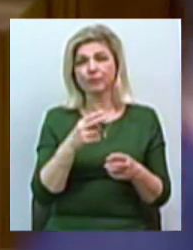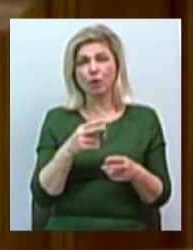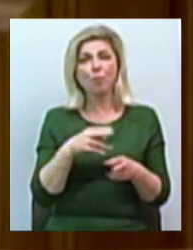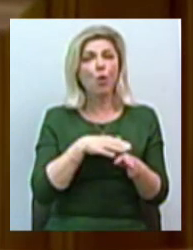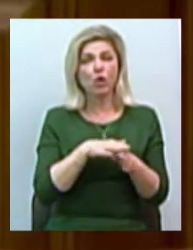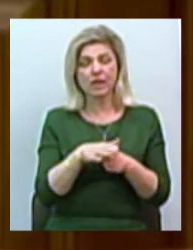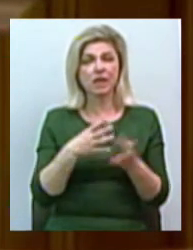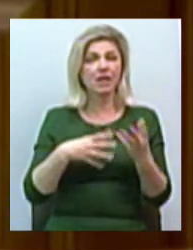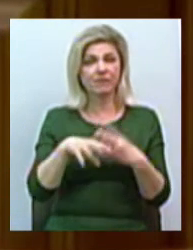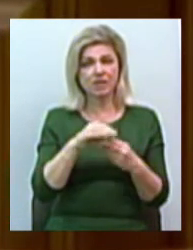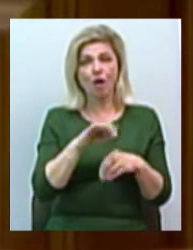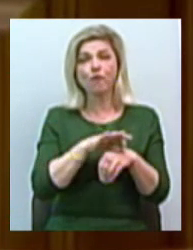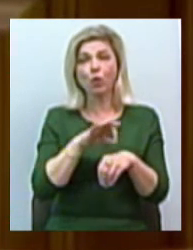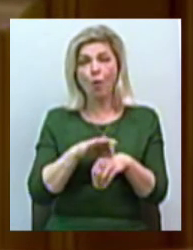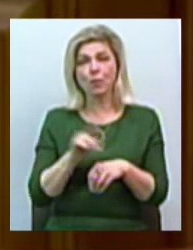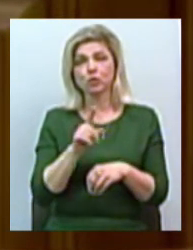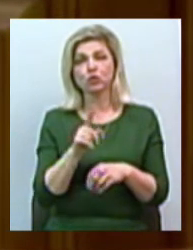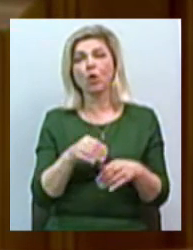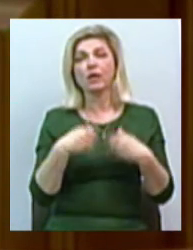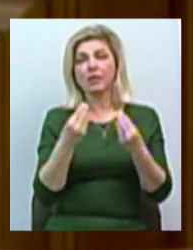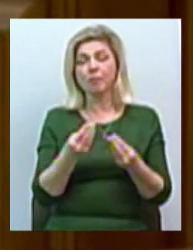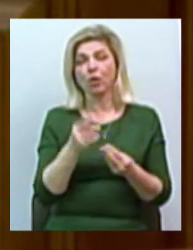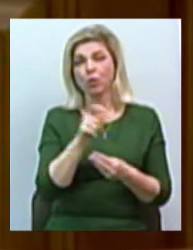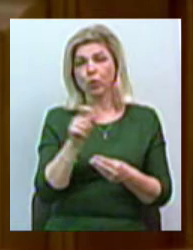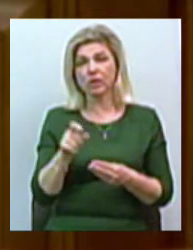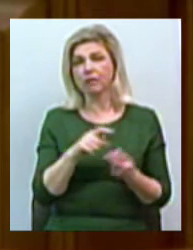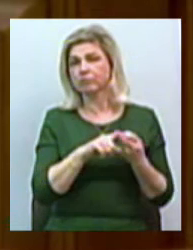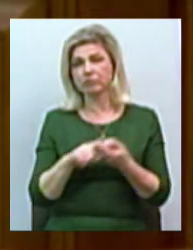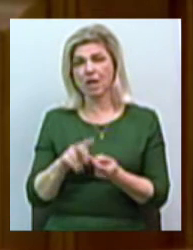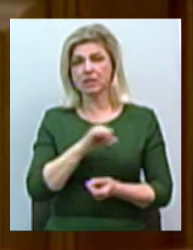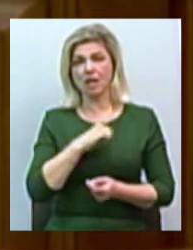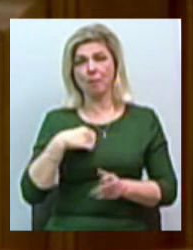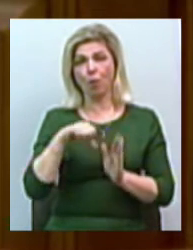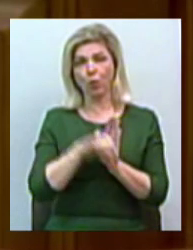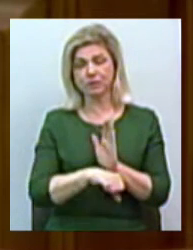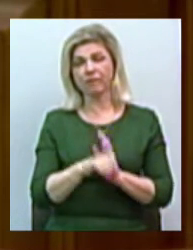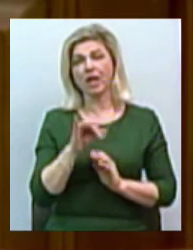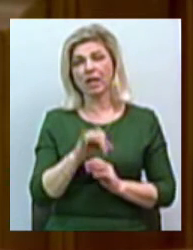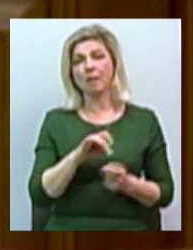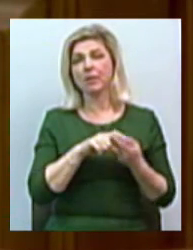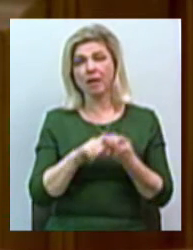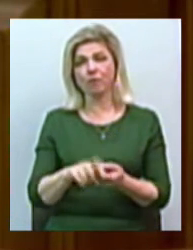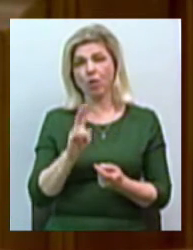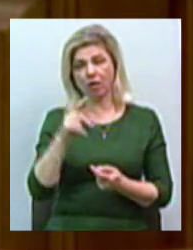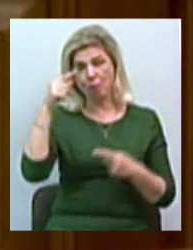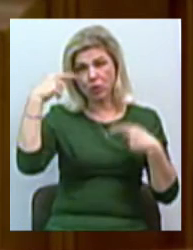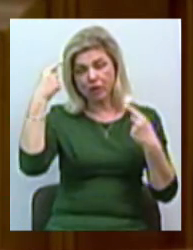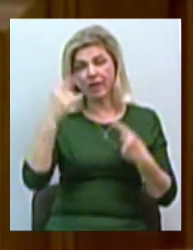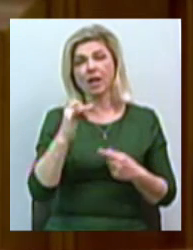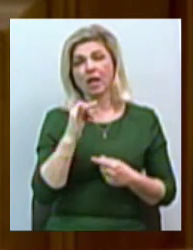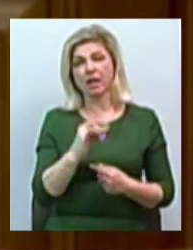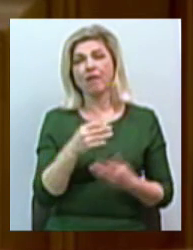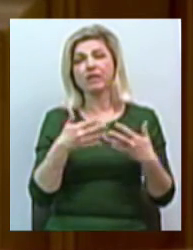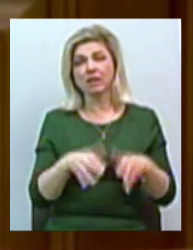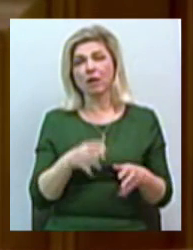Україну. Хвороба, яка приводила людей до самогубства, яка приводила людей до божевілля, до втрати